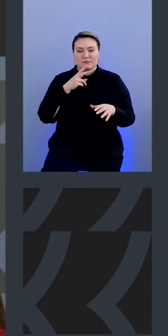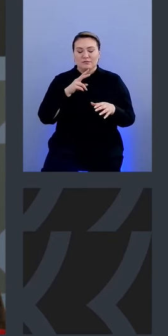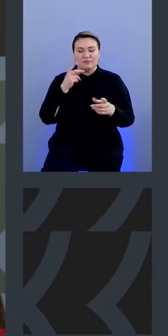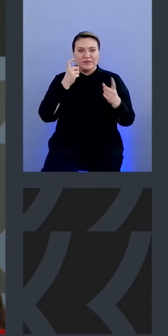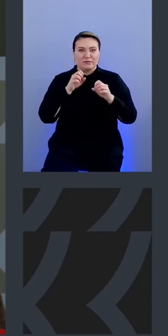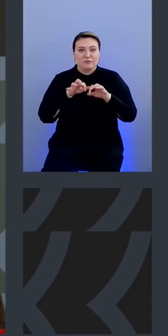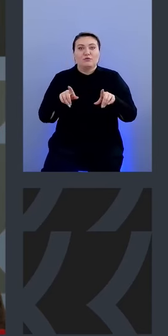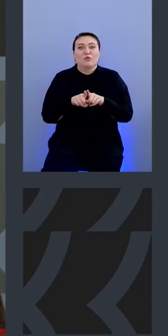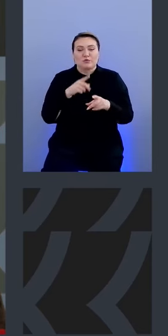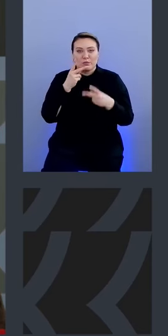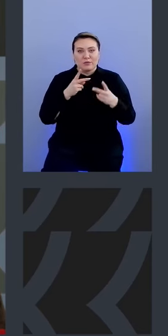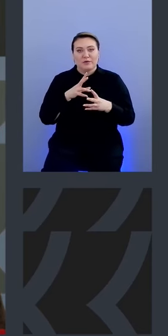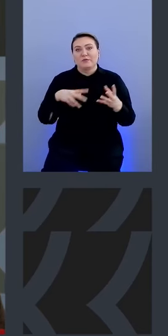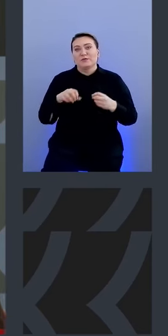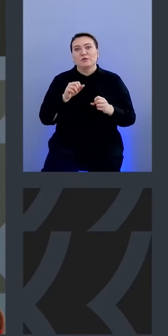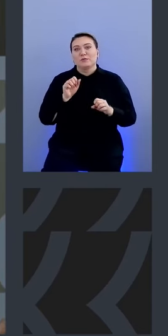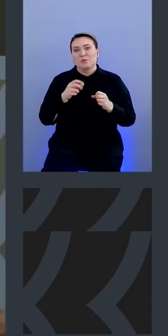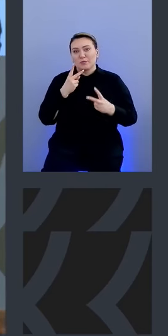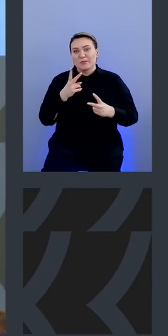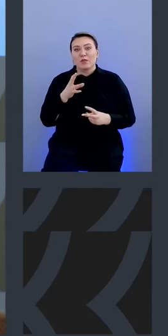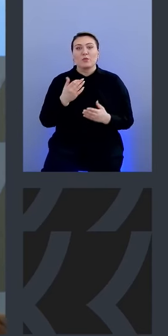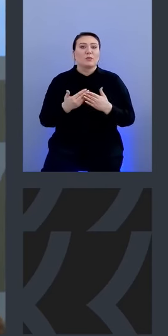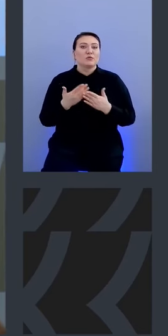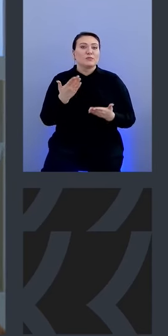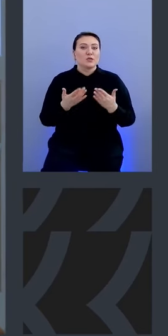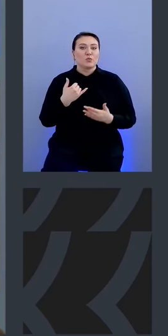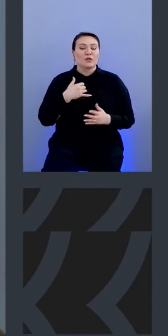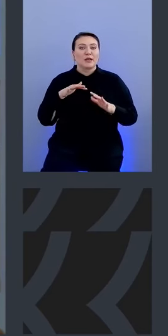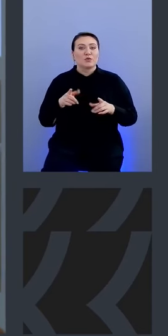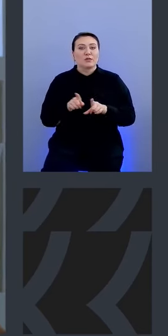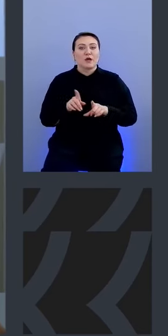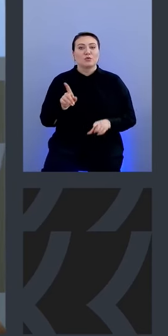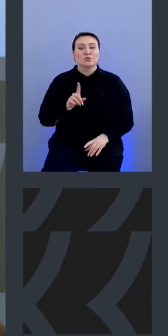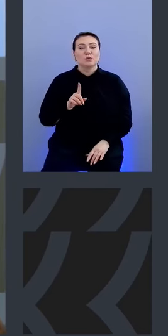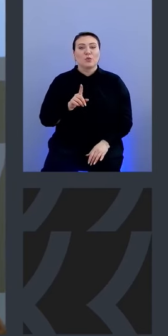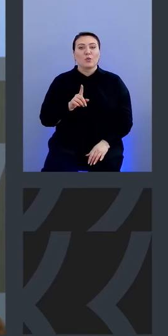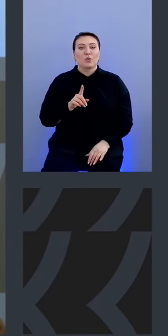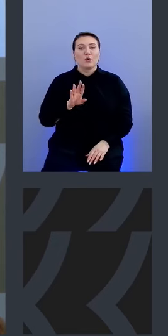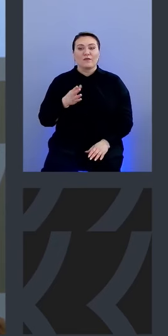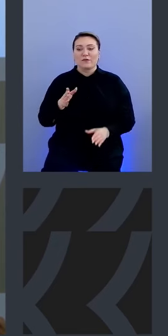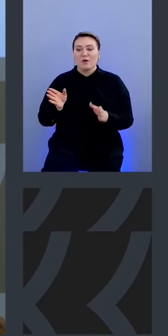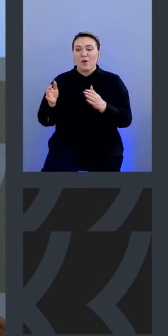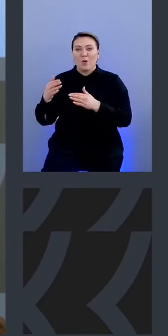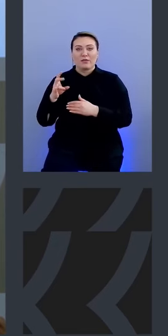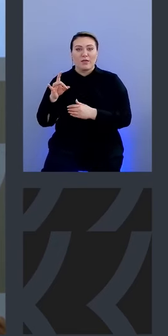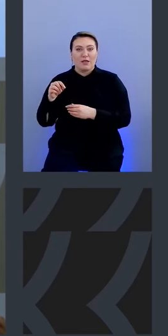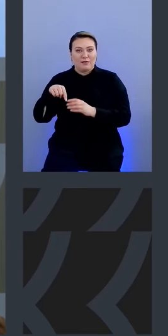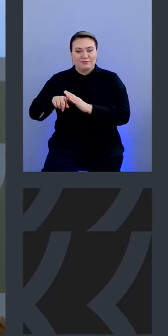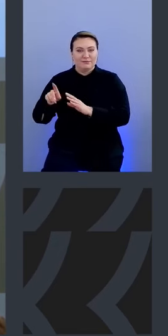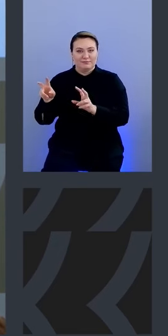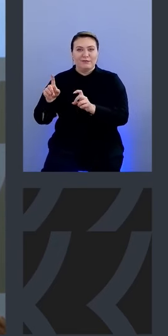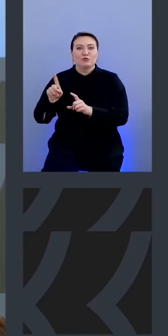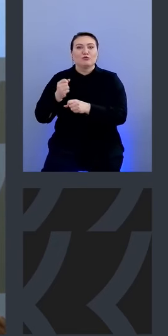это было сделано тоже посмотреть вот ну допустим если у нас происходит так что в контейнере кто-то что-то сделал